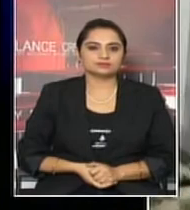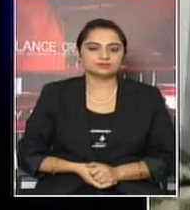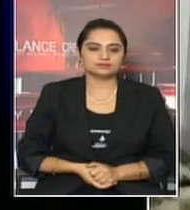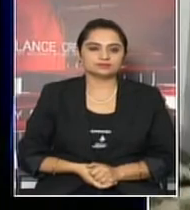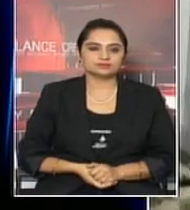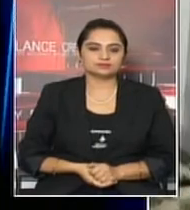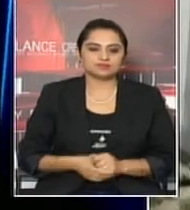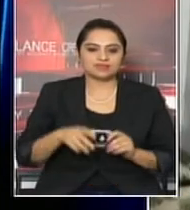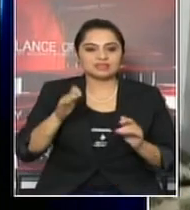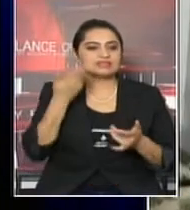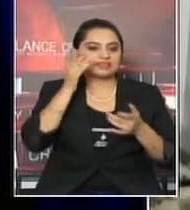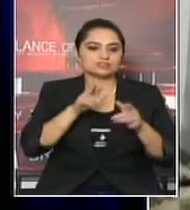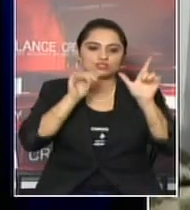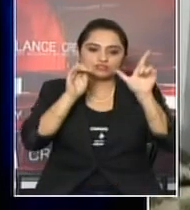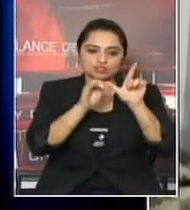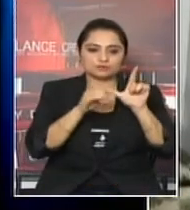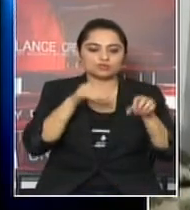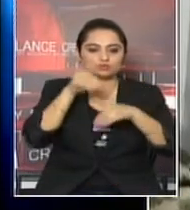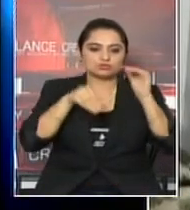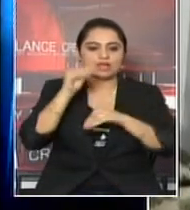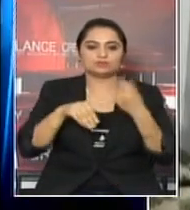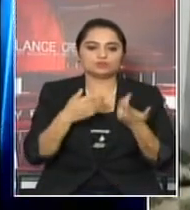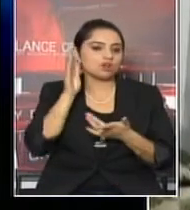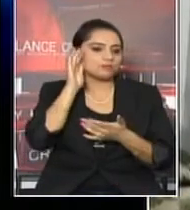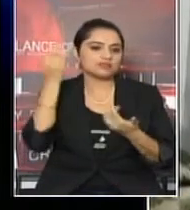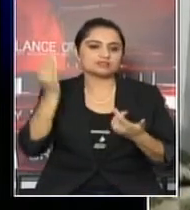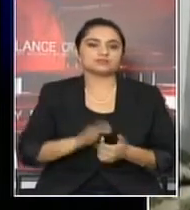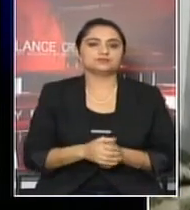नभीन जी क्येशा सप्तरी तिरा चुनाव कुछ चाहल पहल।